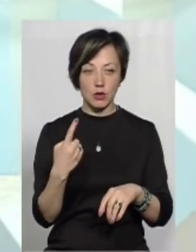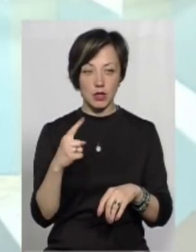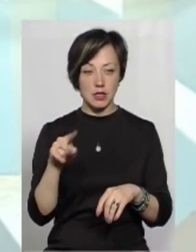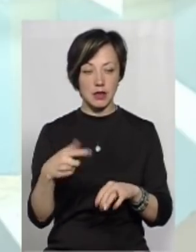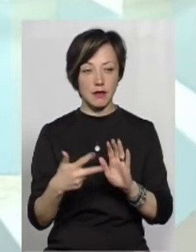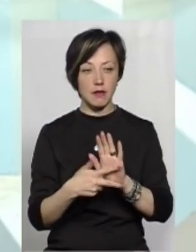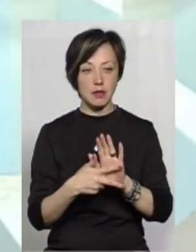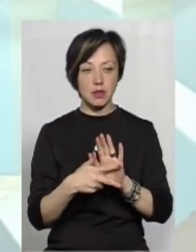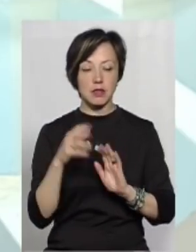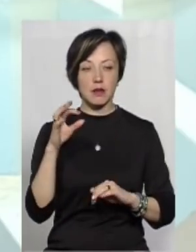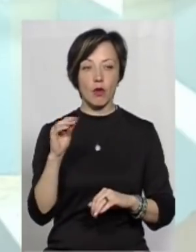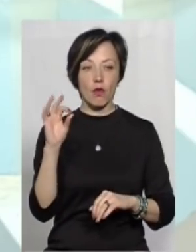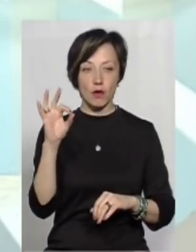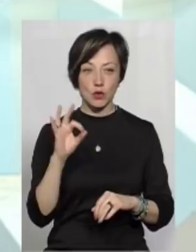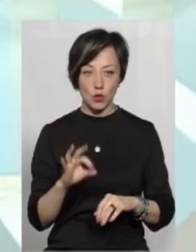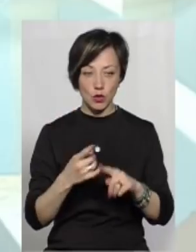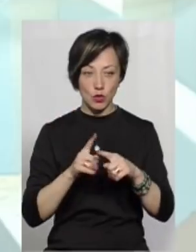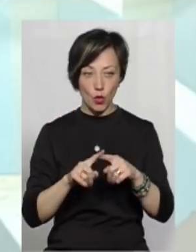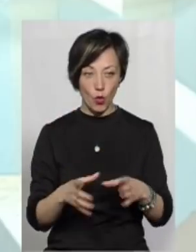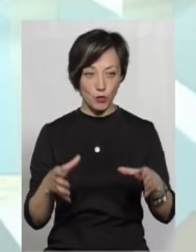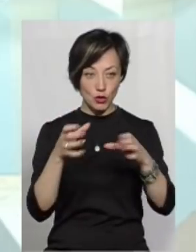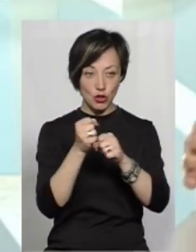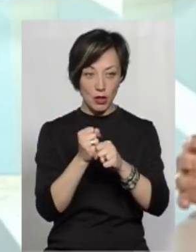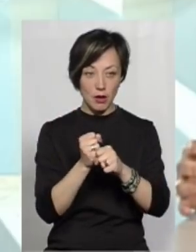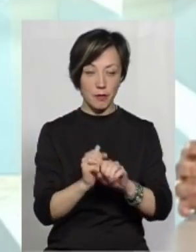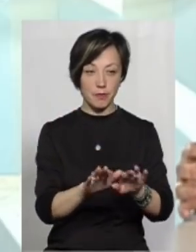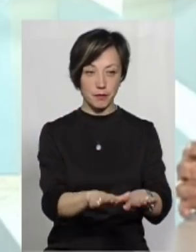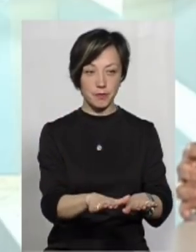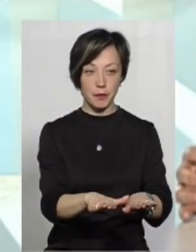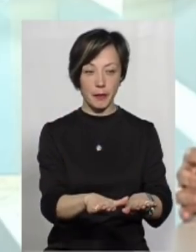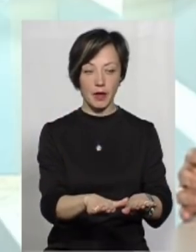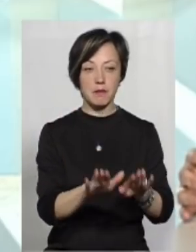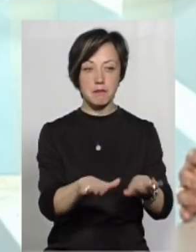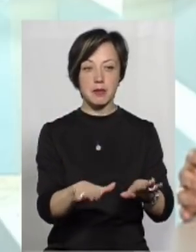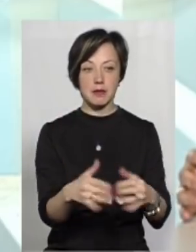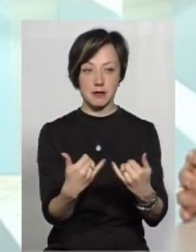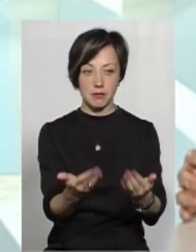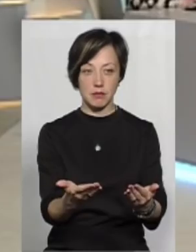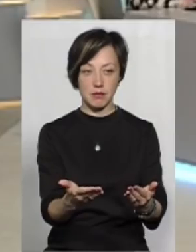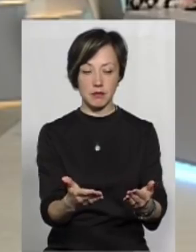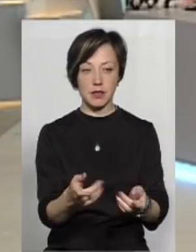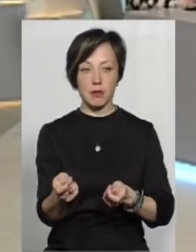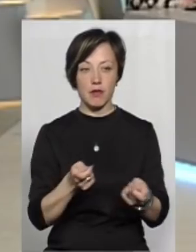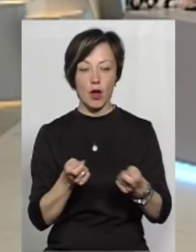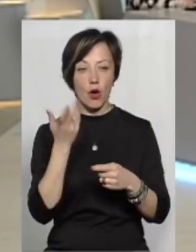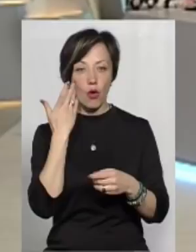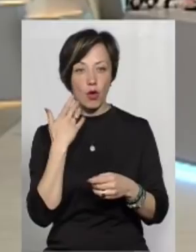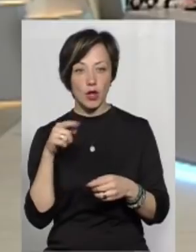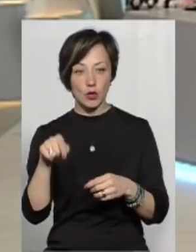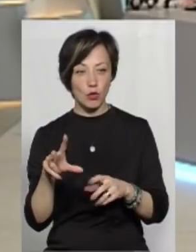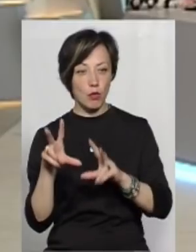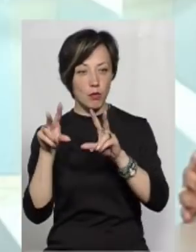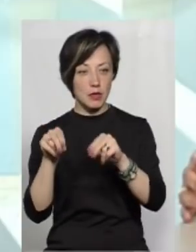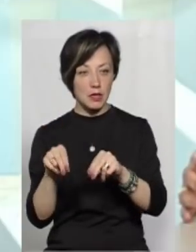,8 коштів цього мішка знаходяться у місцевому самоврядуванні. І коли тут ми